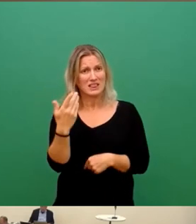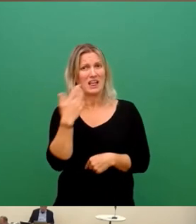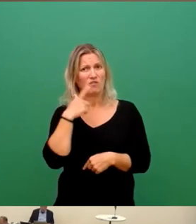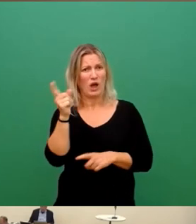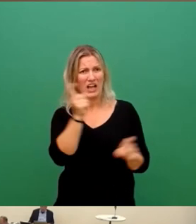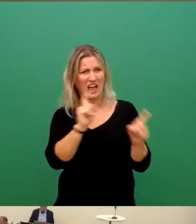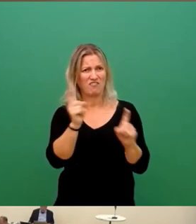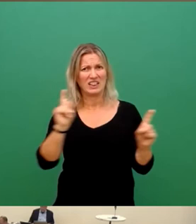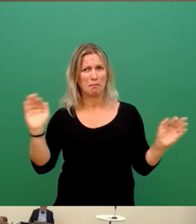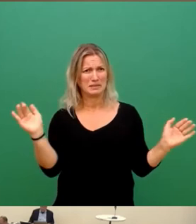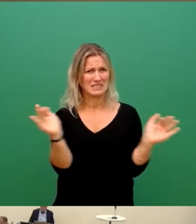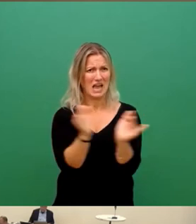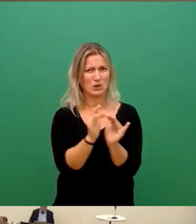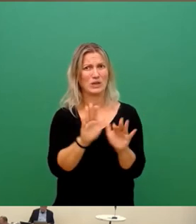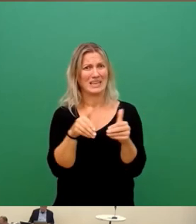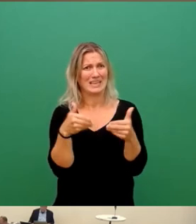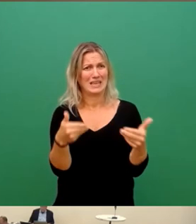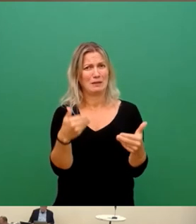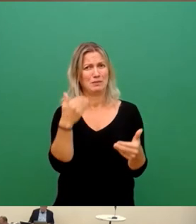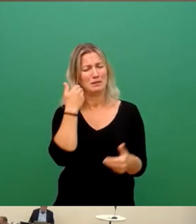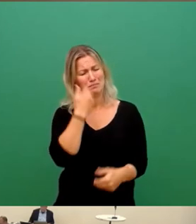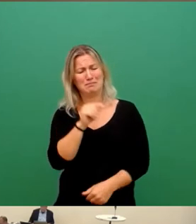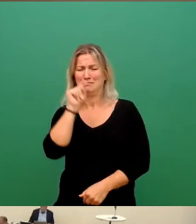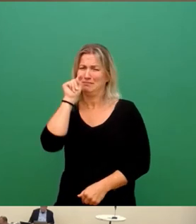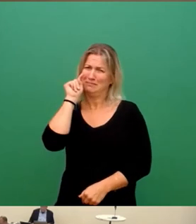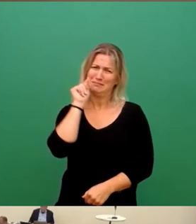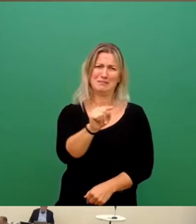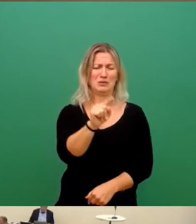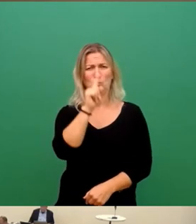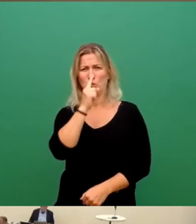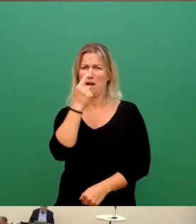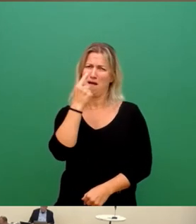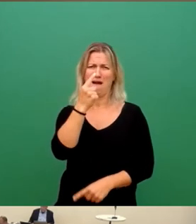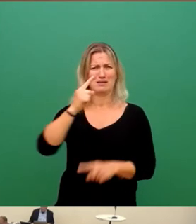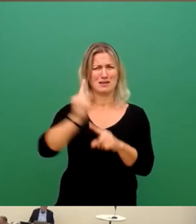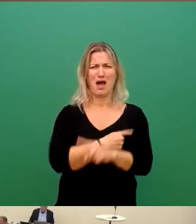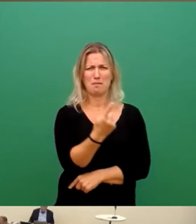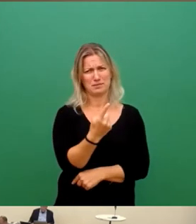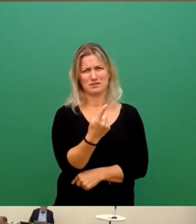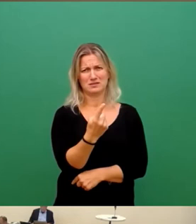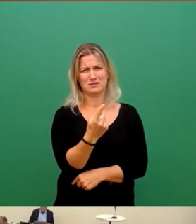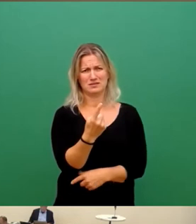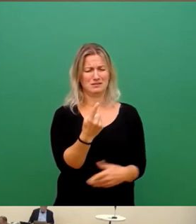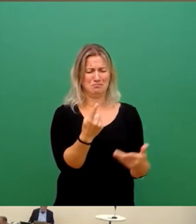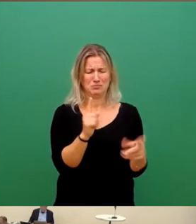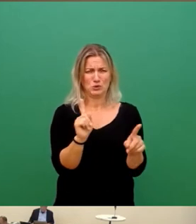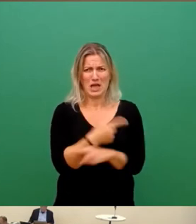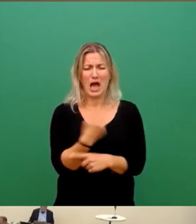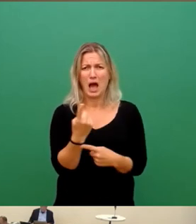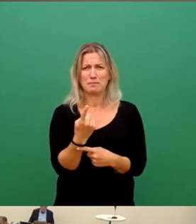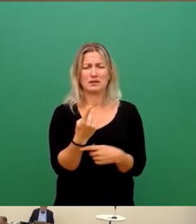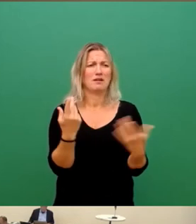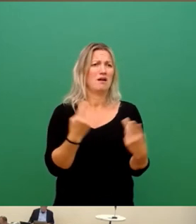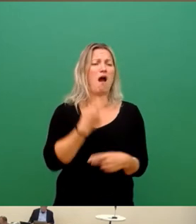-Beseitigung in dieser Stadt gäbe, müsste doch genau dieser Schriftzug irgendwann mal verschwinden. Dass er oben an dem alten